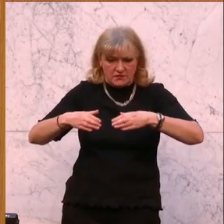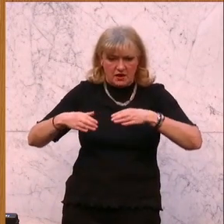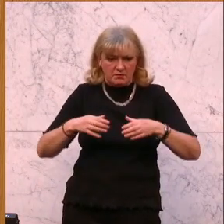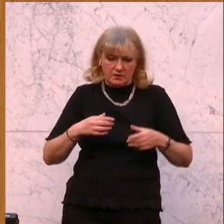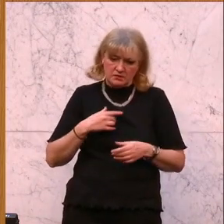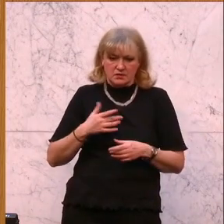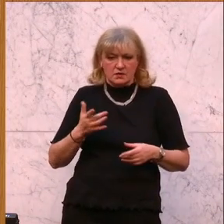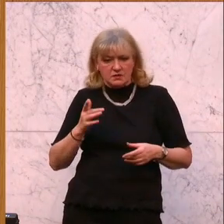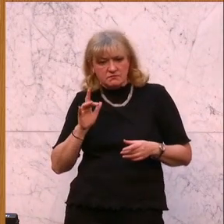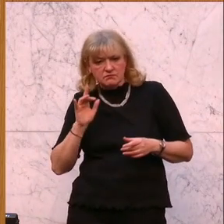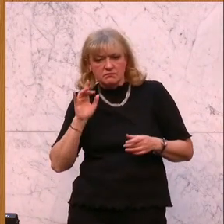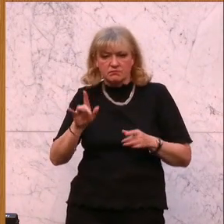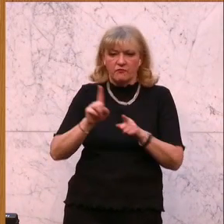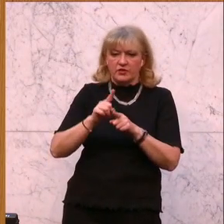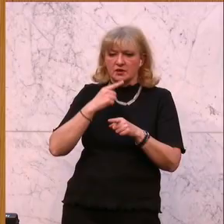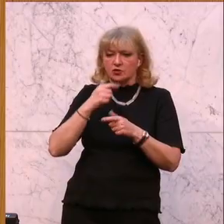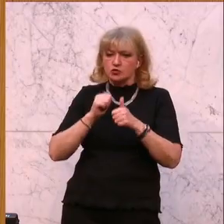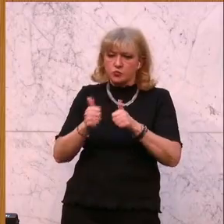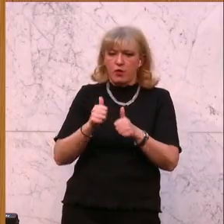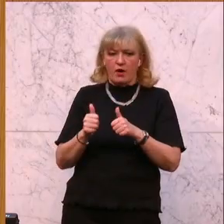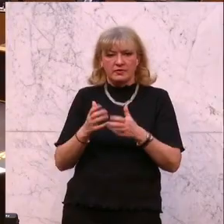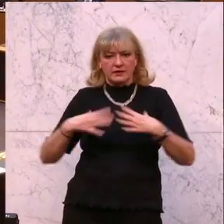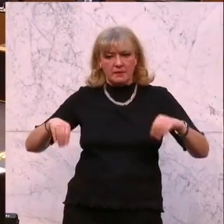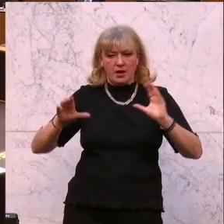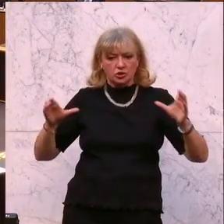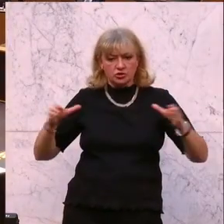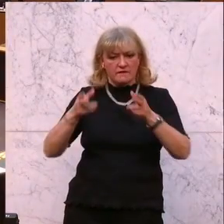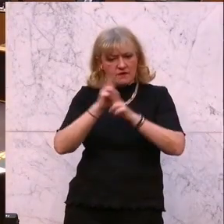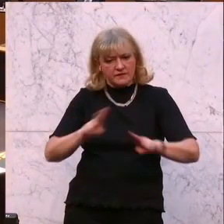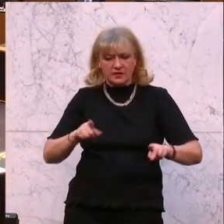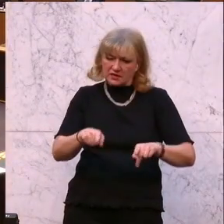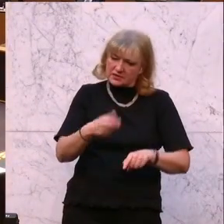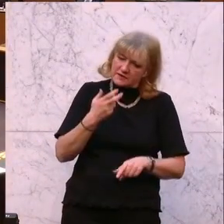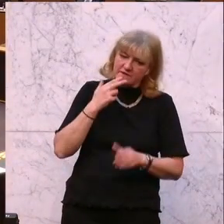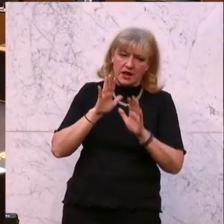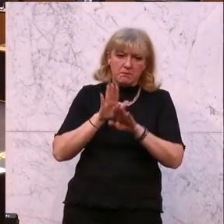und den Sport als einen Ort der Gemeinschaft und des Friedens bewahren.